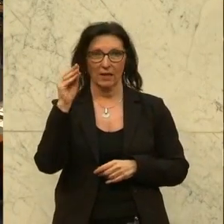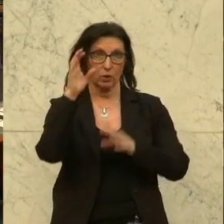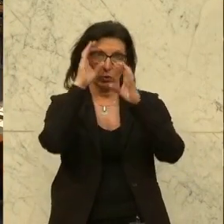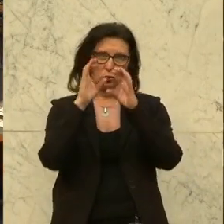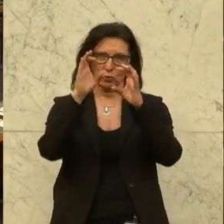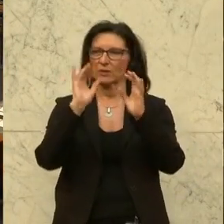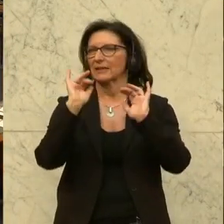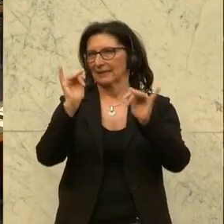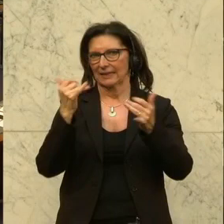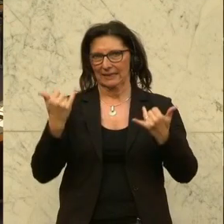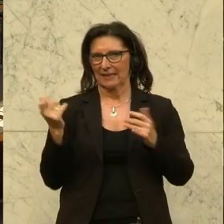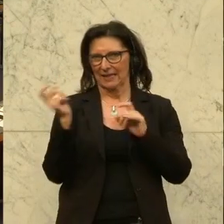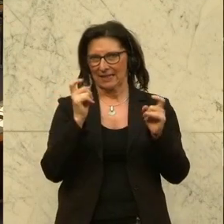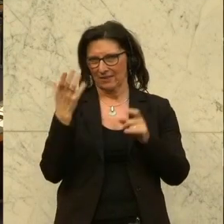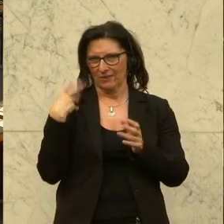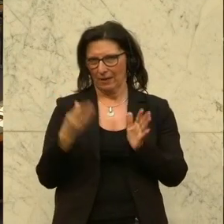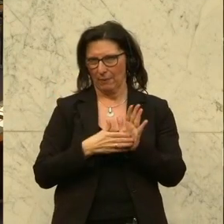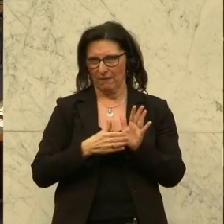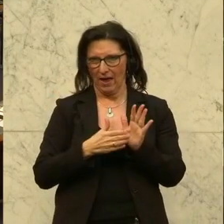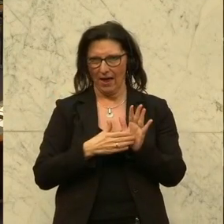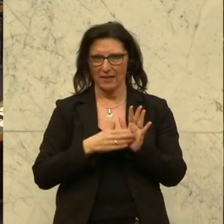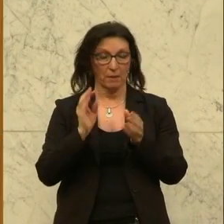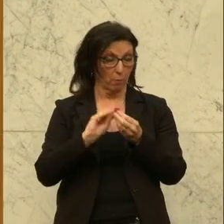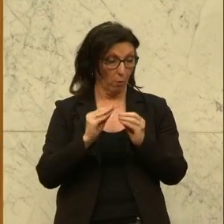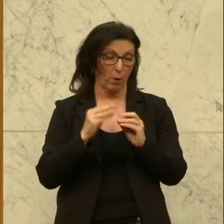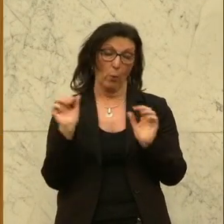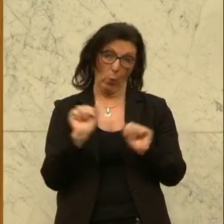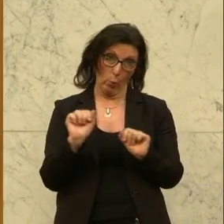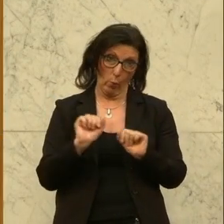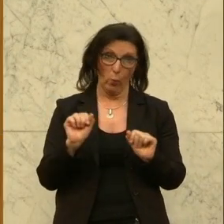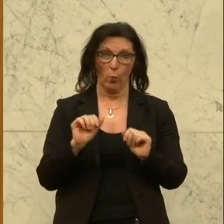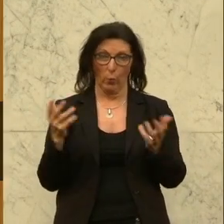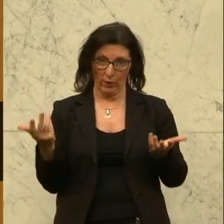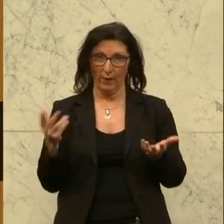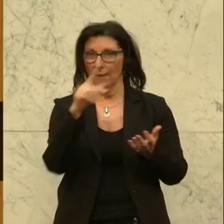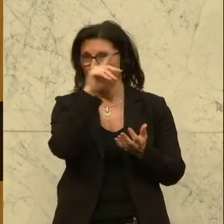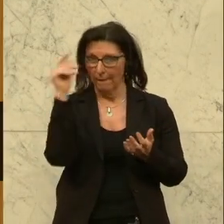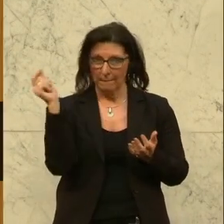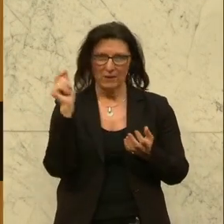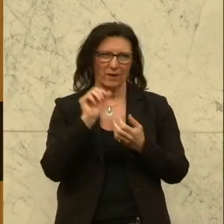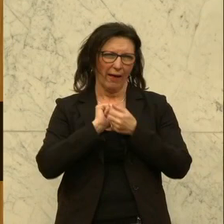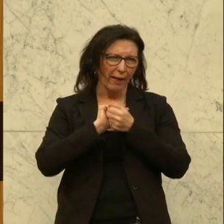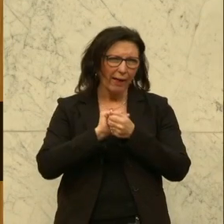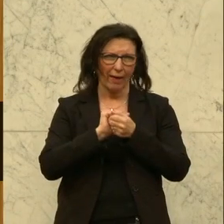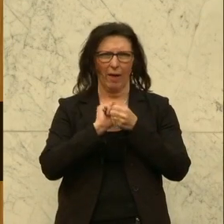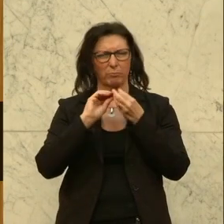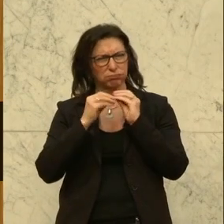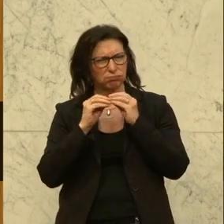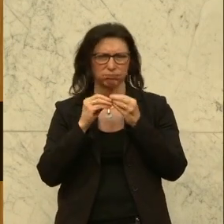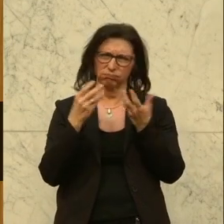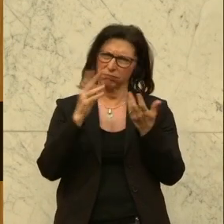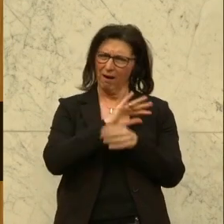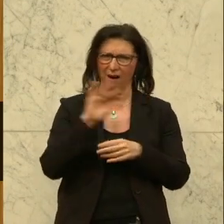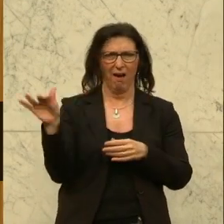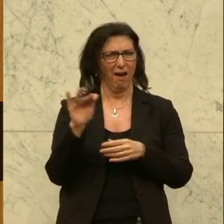ja, diese Debatte zeigt es einmal mehr. Es ist ein dringendes Problem, worüber wir sprechen. Die Menschen kämpfen tagtäglich mit den Folgen der